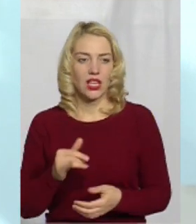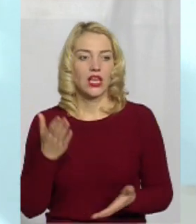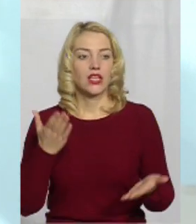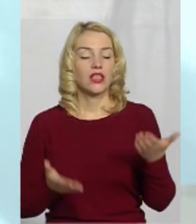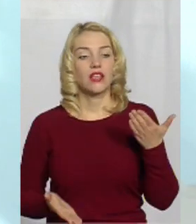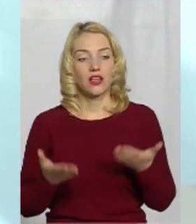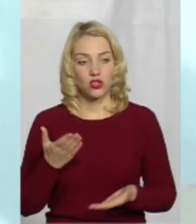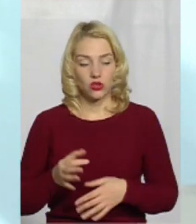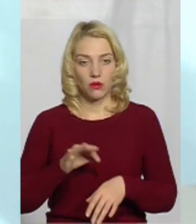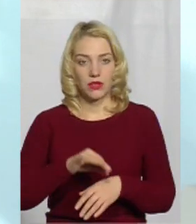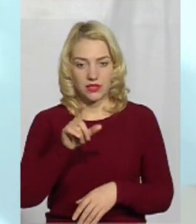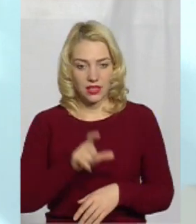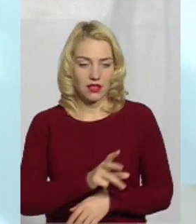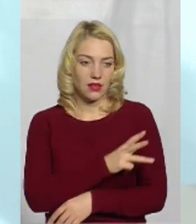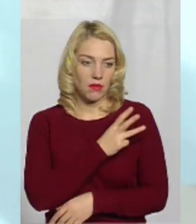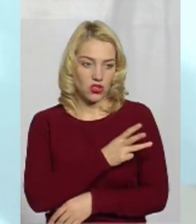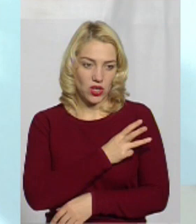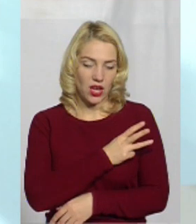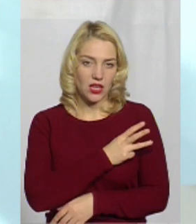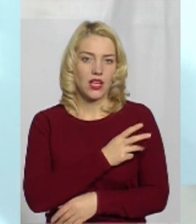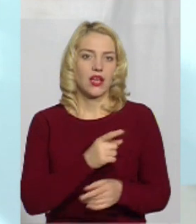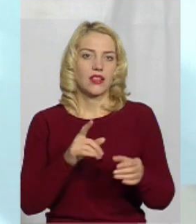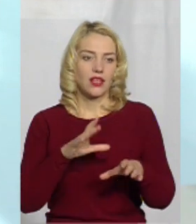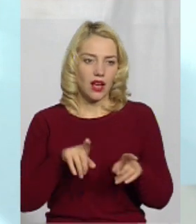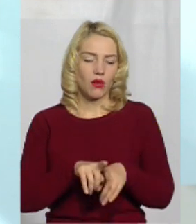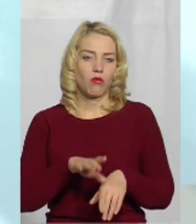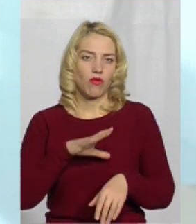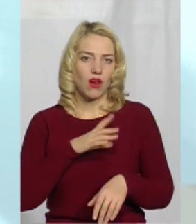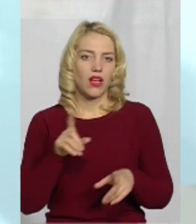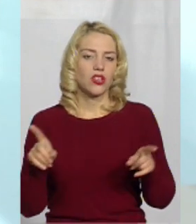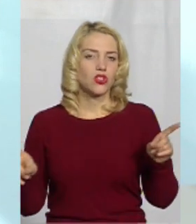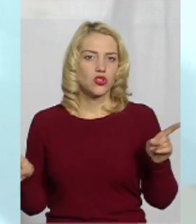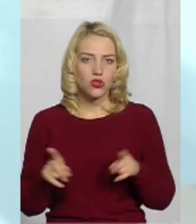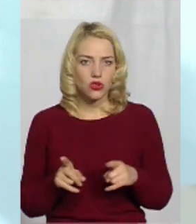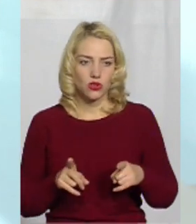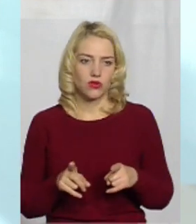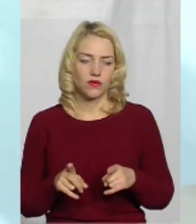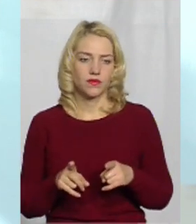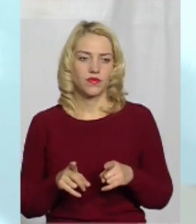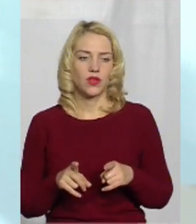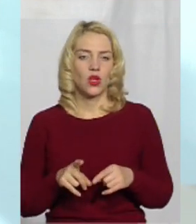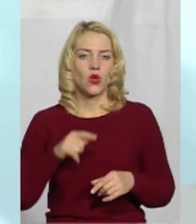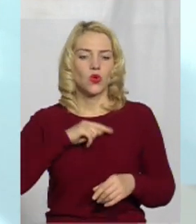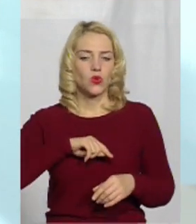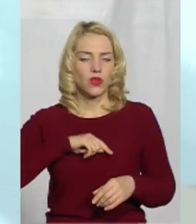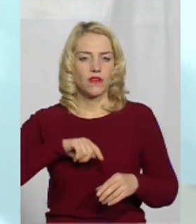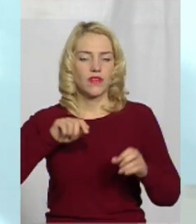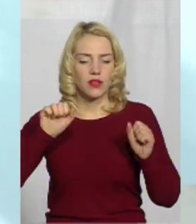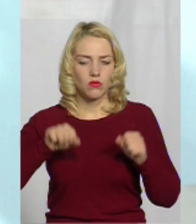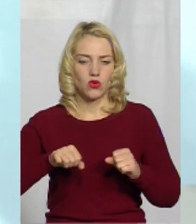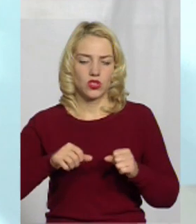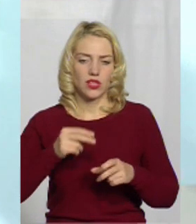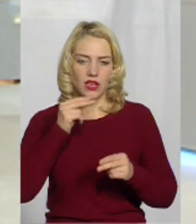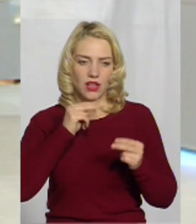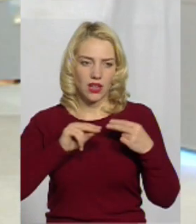пацієнт бажає, ну а часто буває так, що якраз духовник може допомогти і